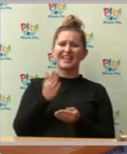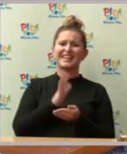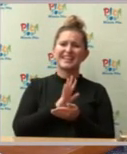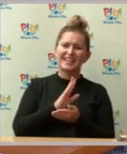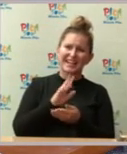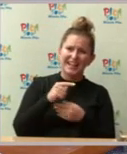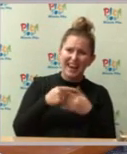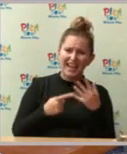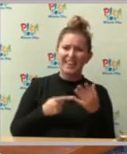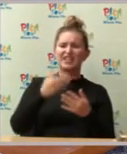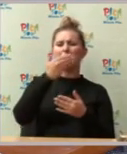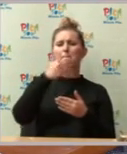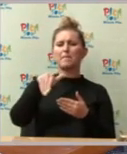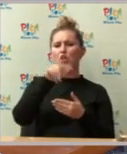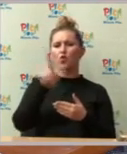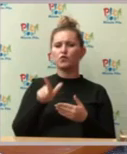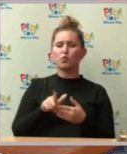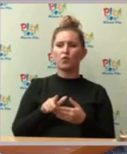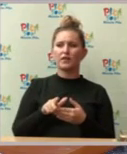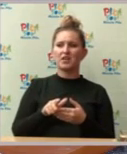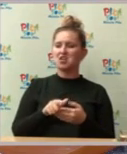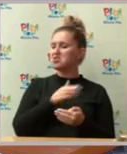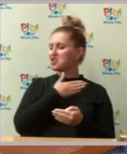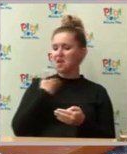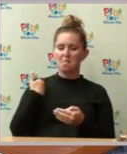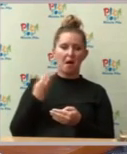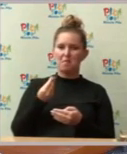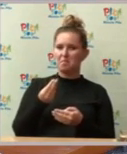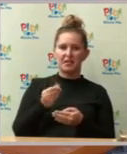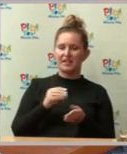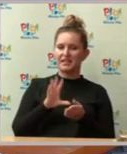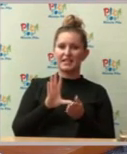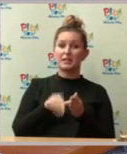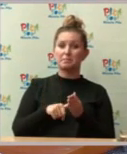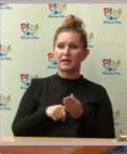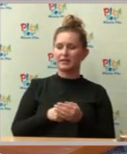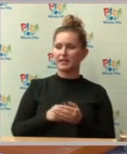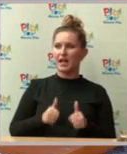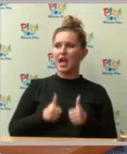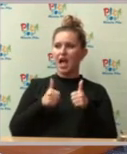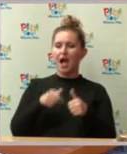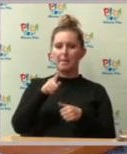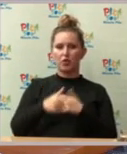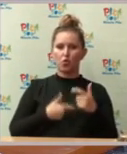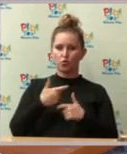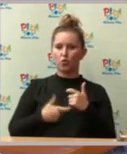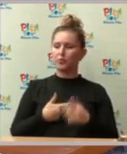złotych i na pewno z budżetu miasta, o ile nie będzie stosownych środków, tego nie zrealizujemy.